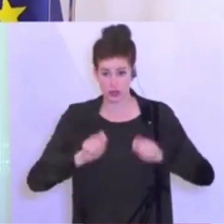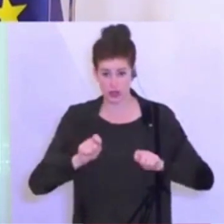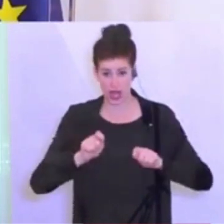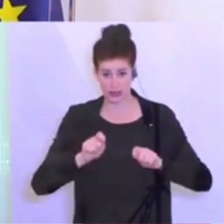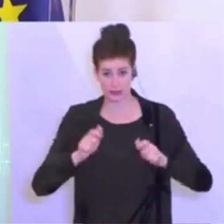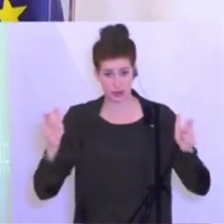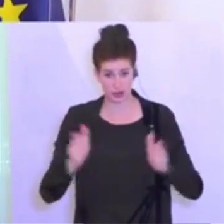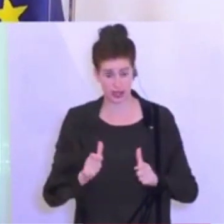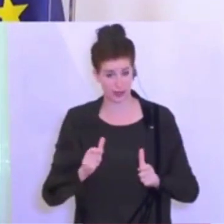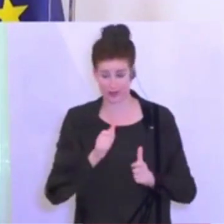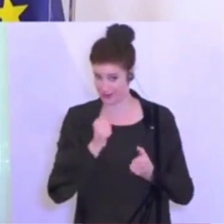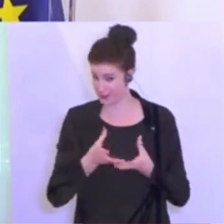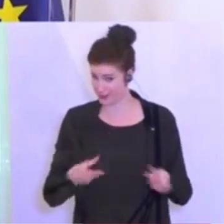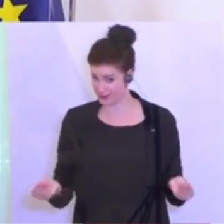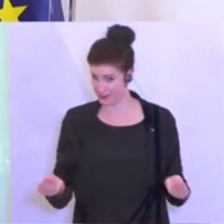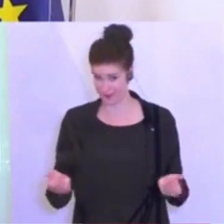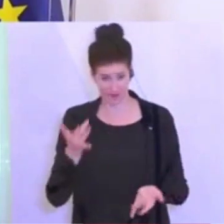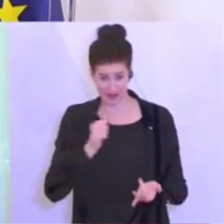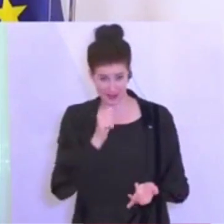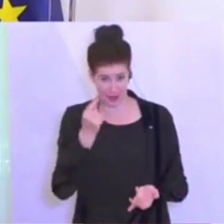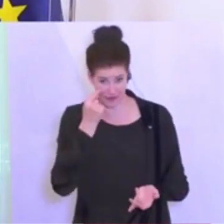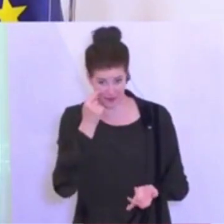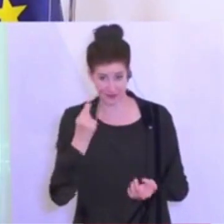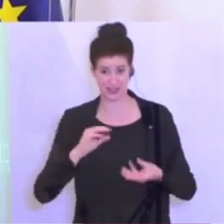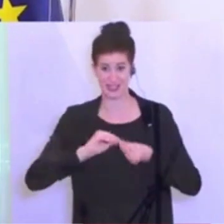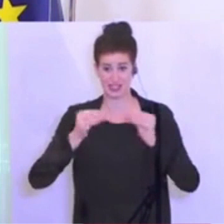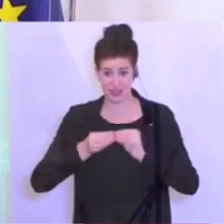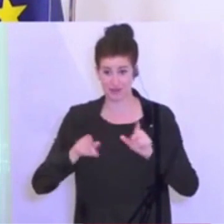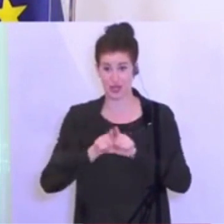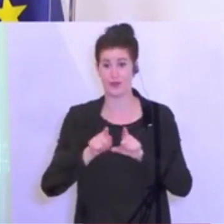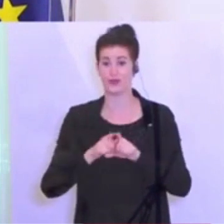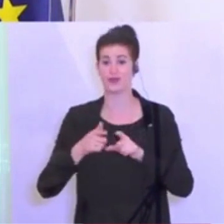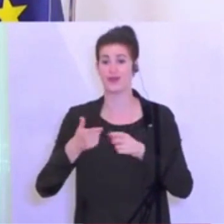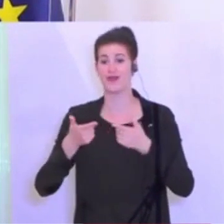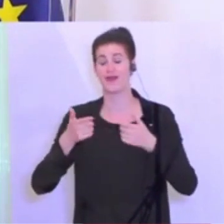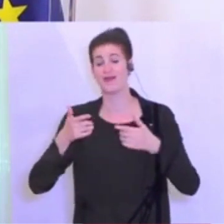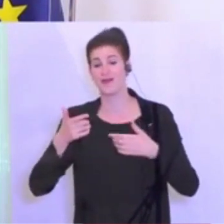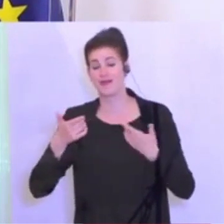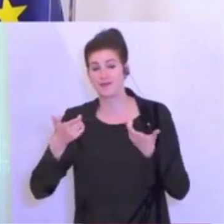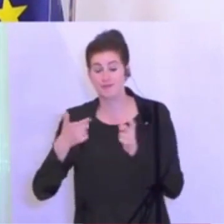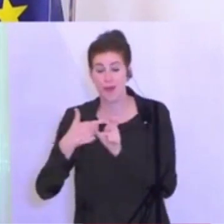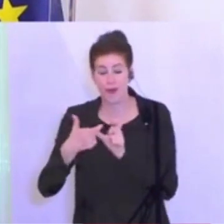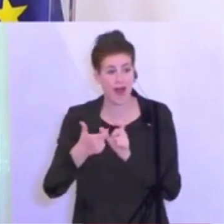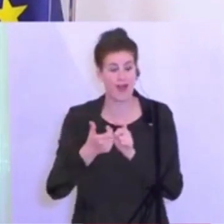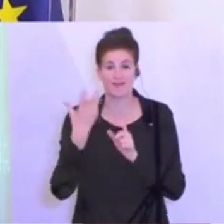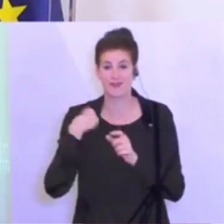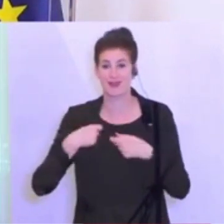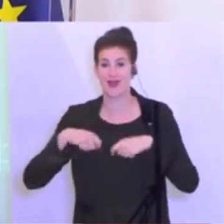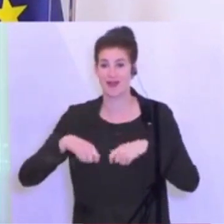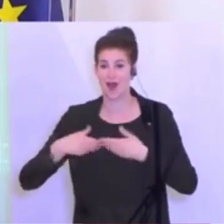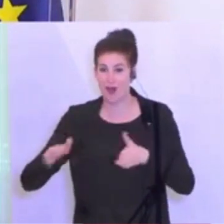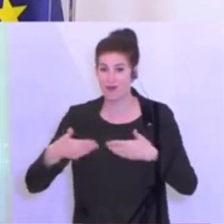mehr. Falls es Ihnen nicht aufgefallen ist, die Geschäfte, die Restaurants haben wieder aufgesperrt. Also, wir nähern uns der